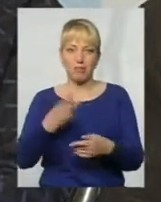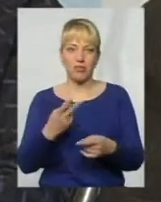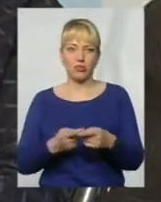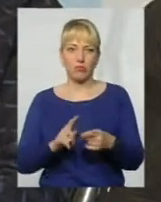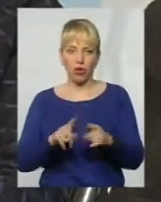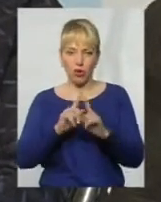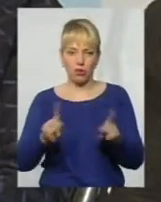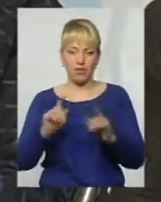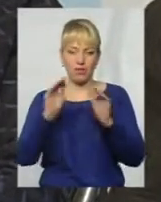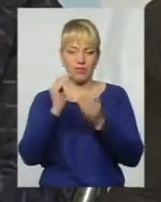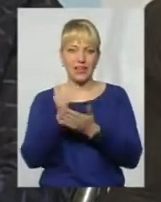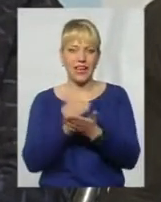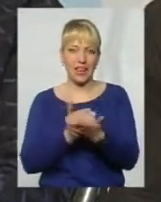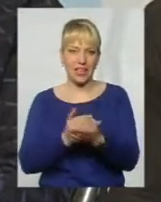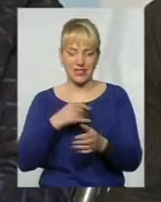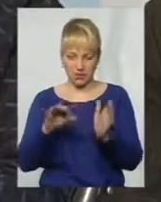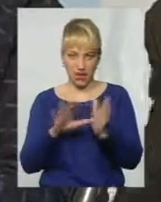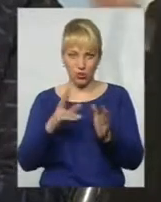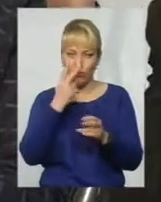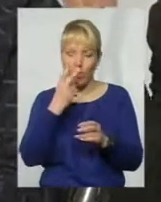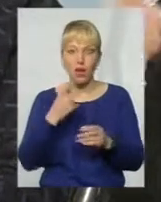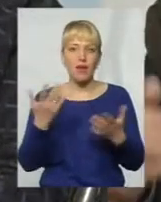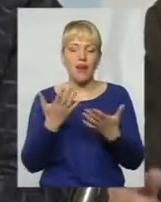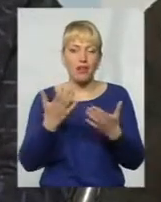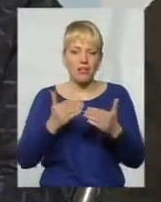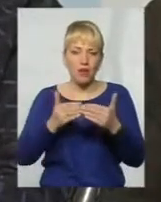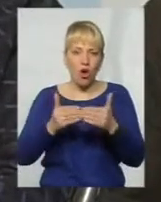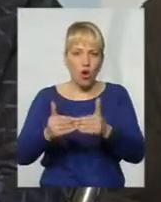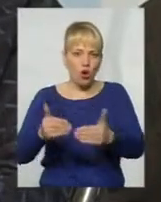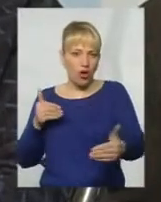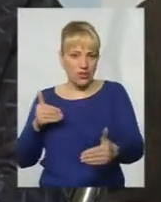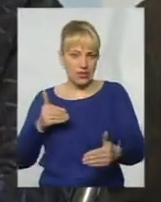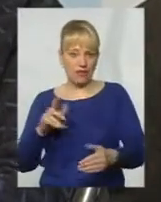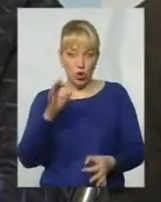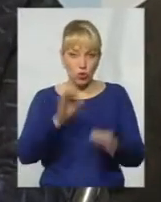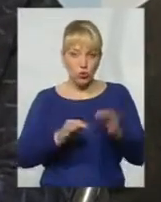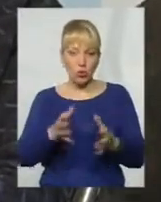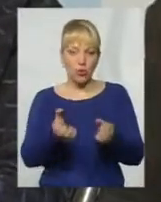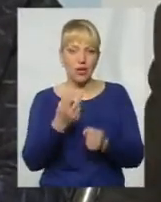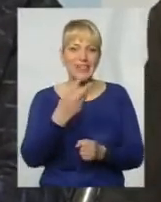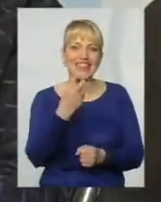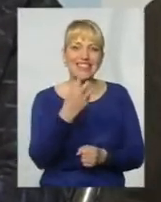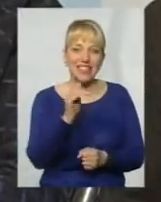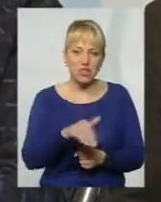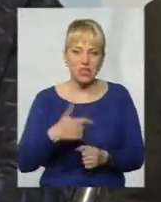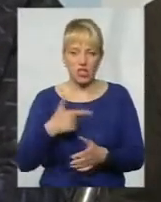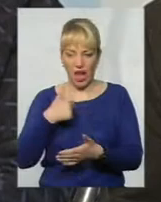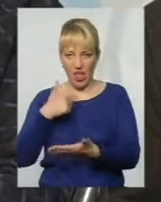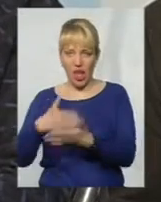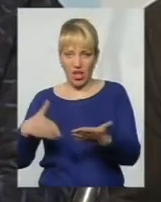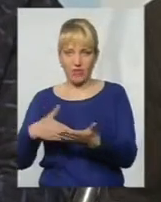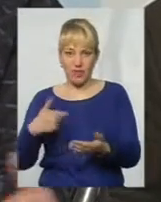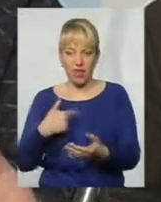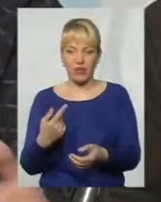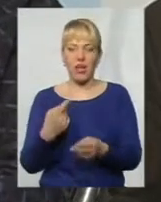особливо останні декларації ми побачили, електронні. Які розриви, якщо судді получають по 300 тисяч, а ліквідаторів получає півтори